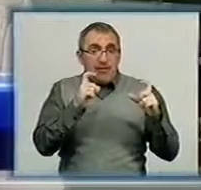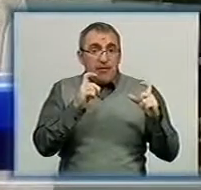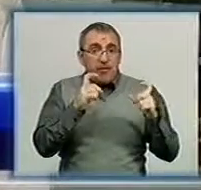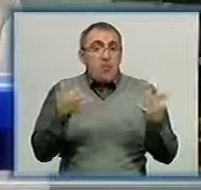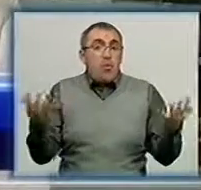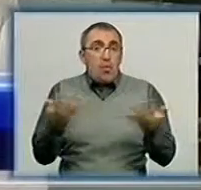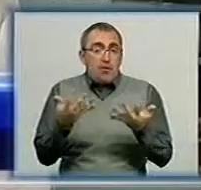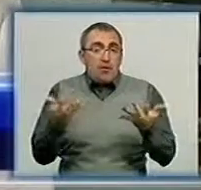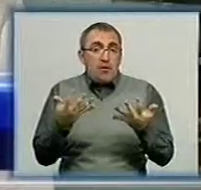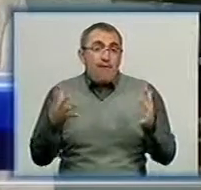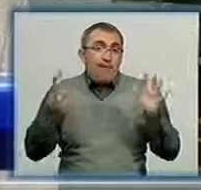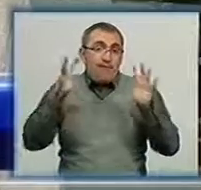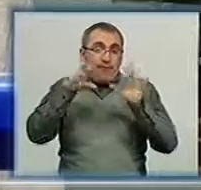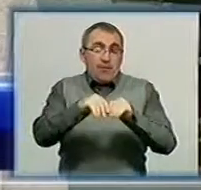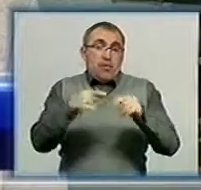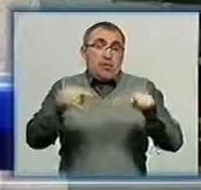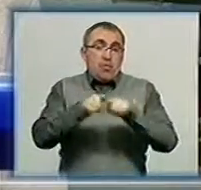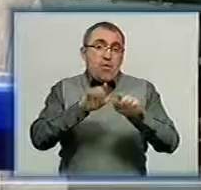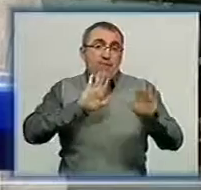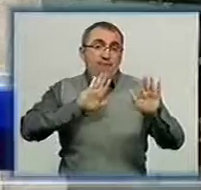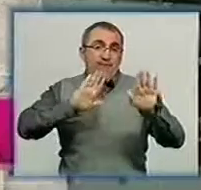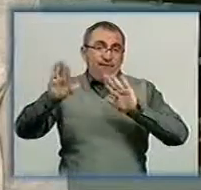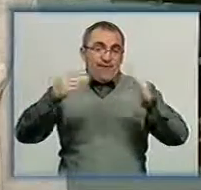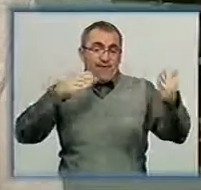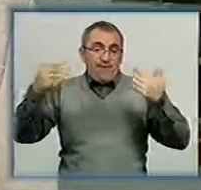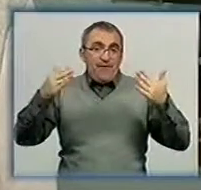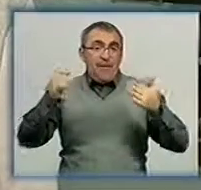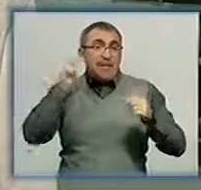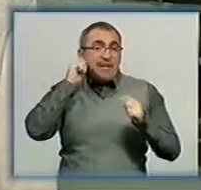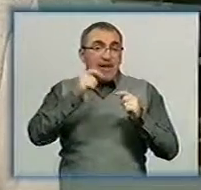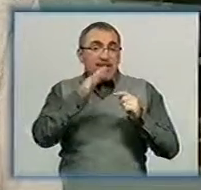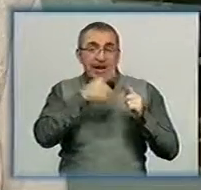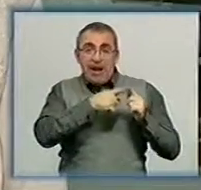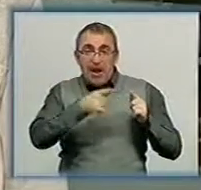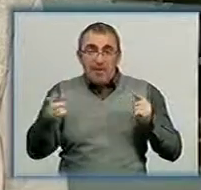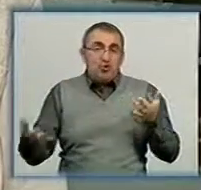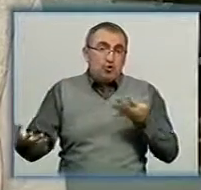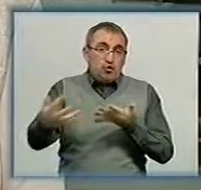вилився в таку виставку. У течінні 10 років цей матеріал зібрався.